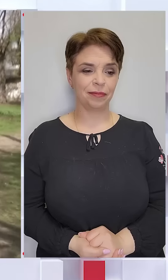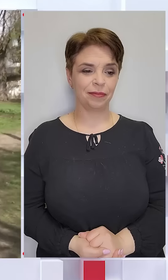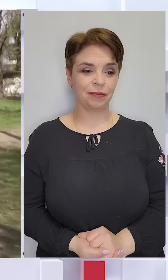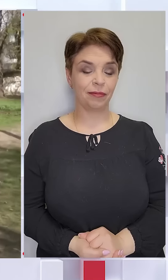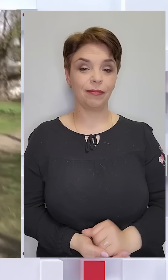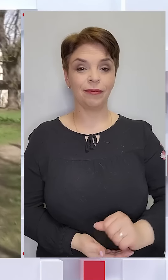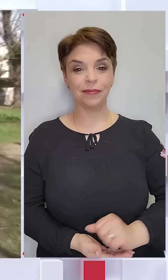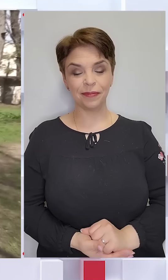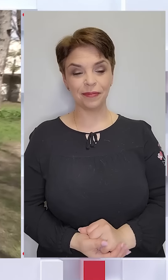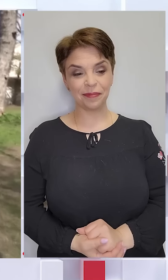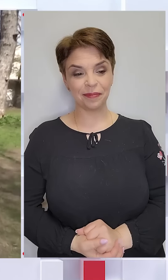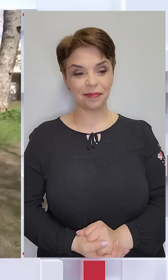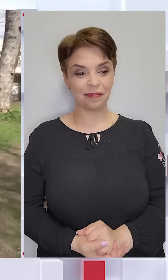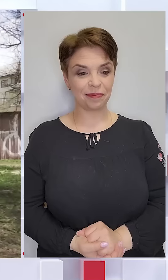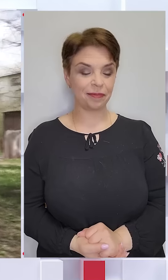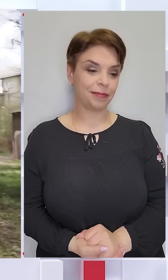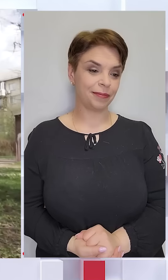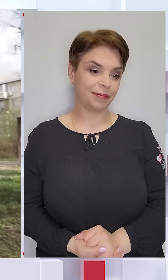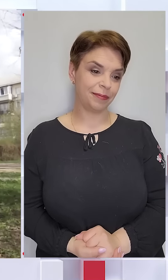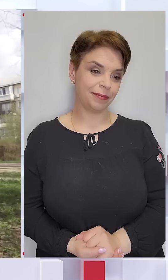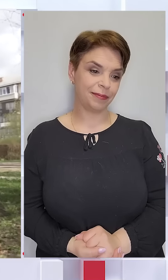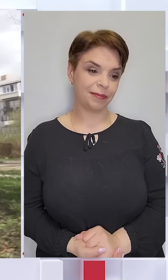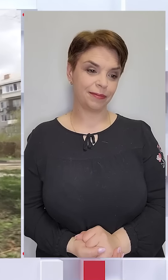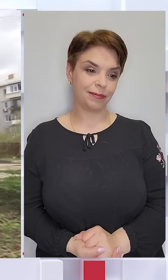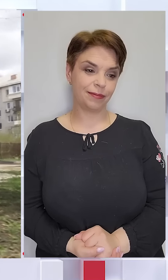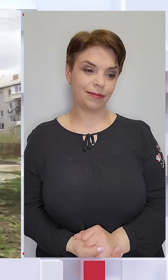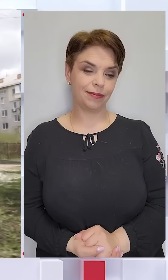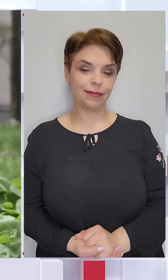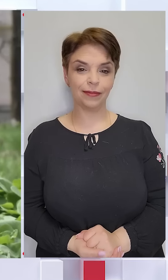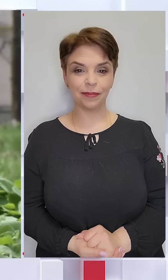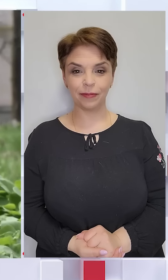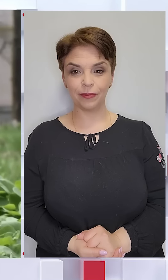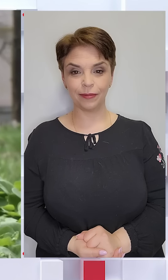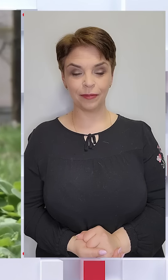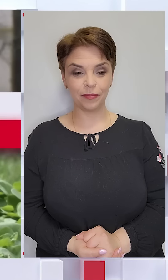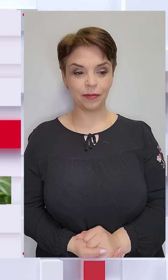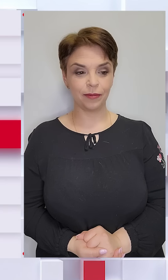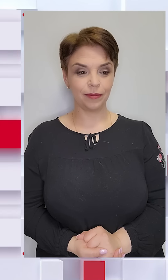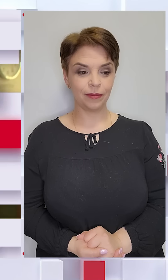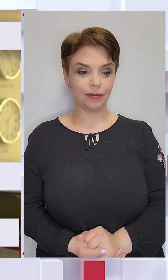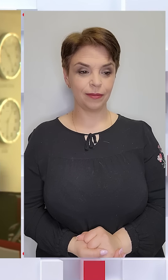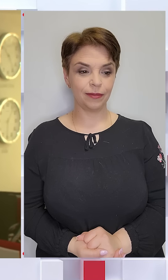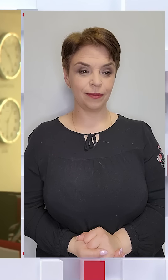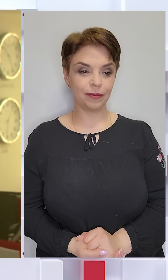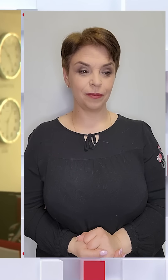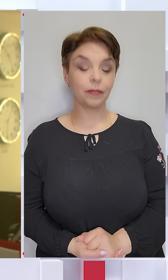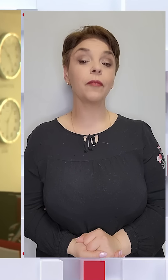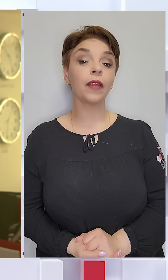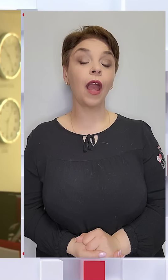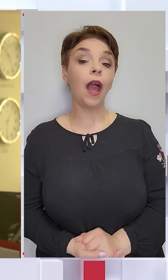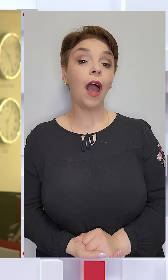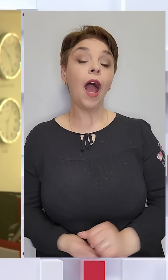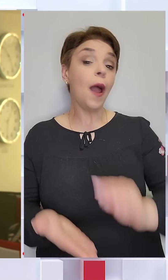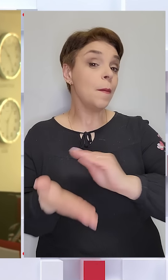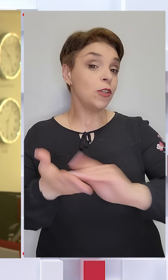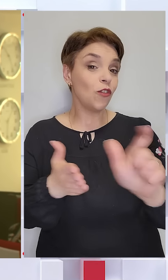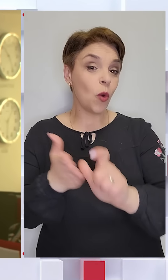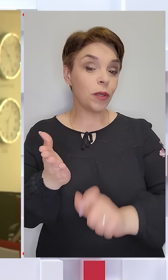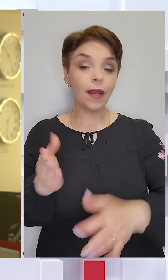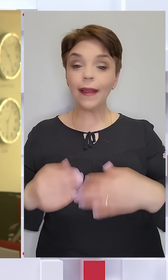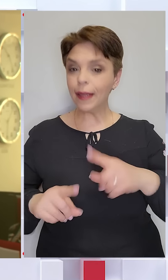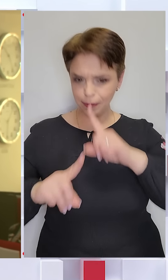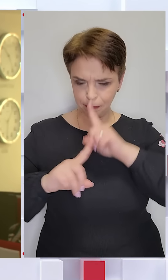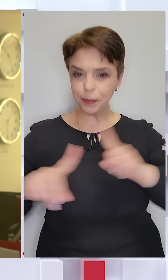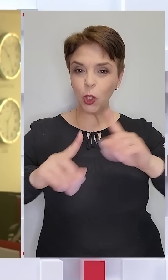Аліна Лісова, Володимир Черенкова, Анастасія Герасименко, ТСН 1+,1. Вишіть в коментарях, які